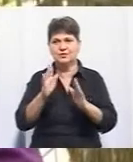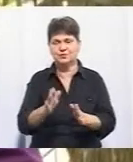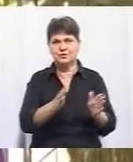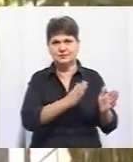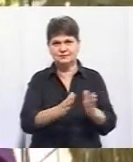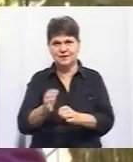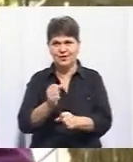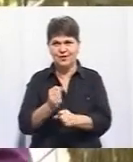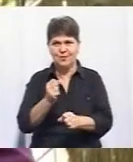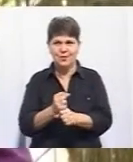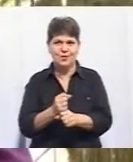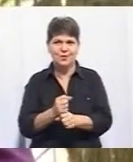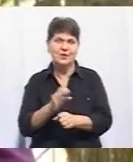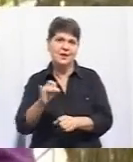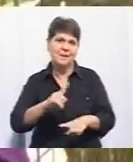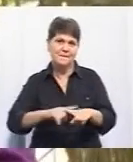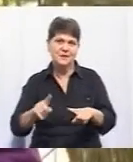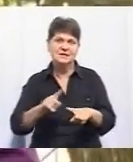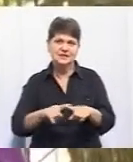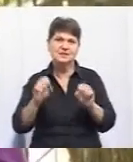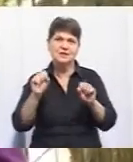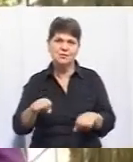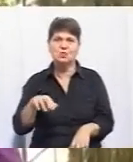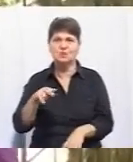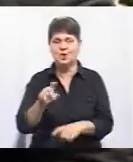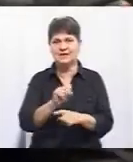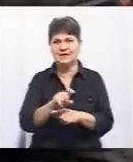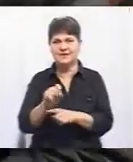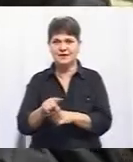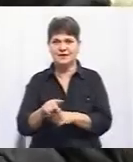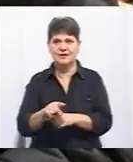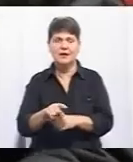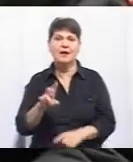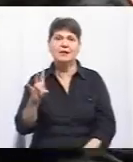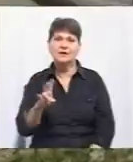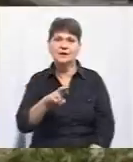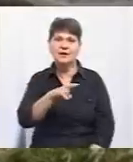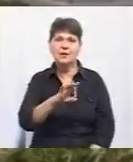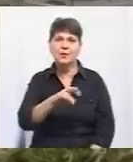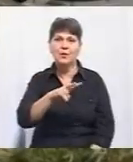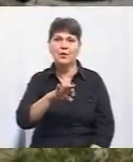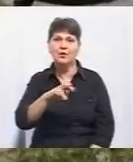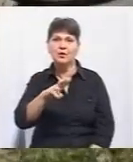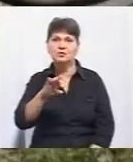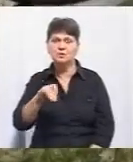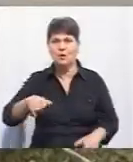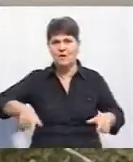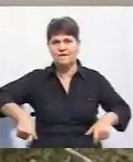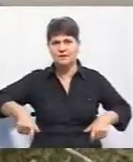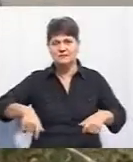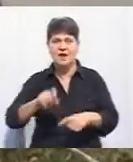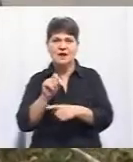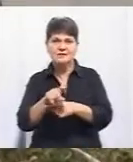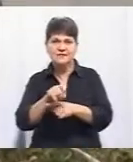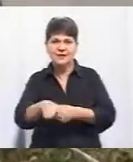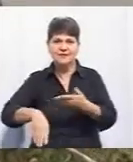робота і тому подобне, теж може проходити якісь завдання. Наталя Полузюк пересувається на візку. Виконати завдання їй